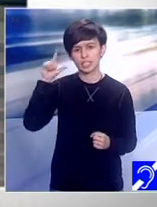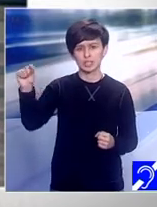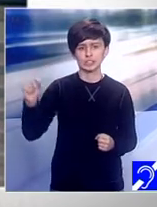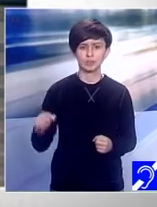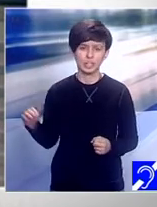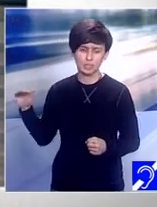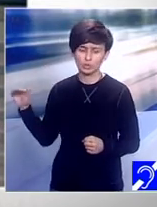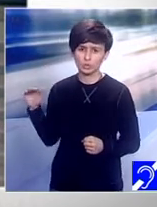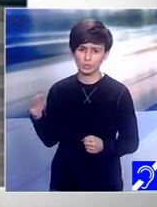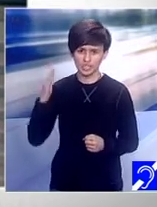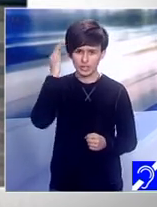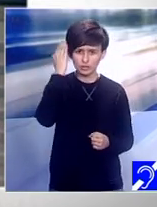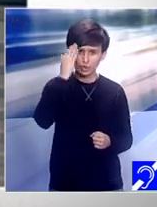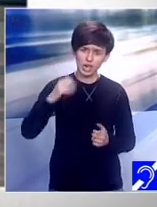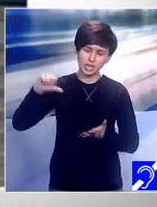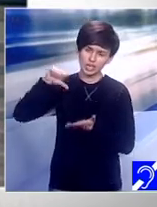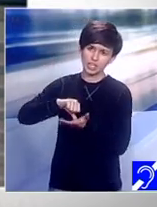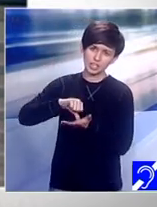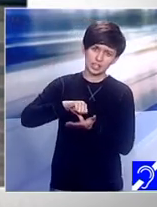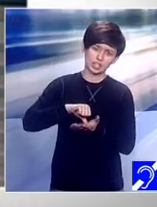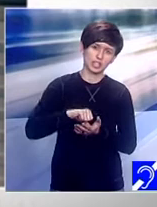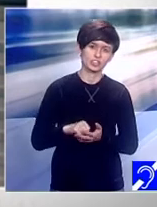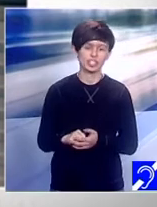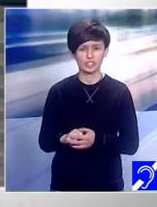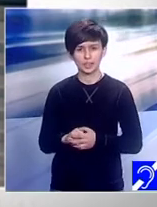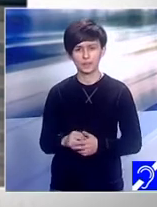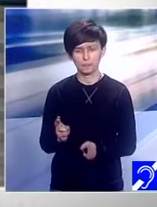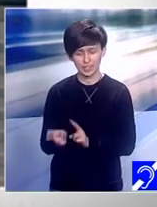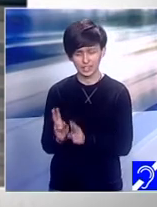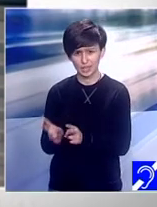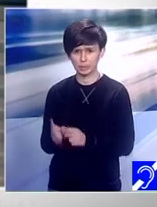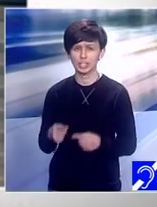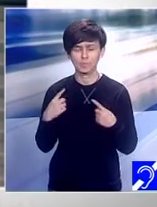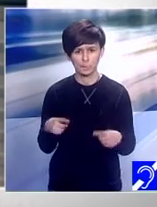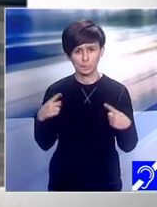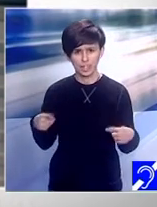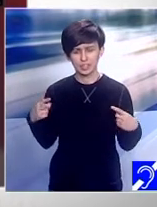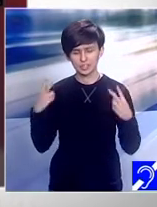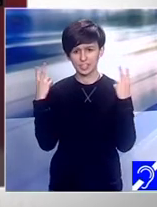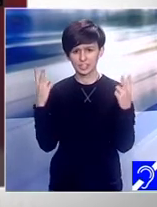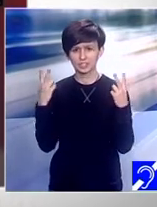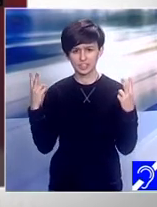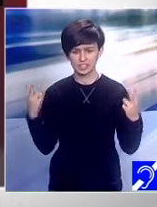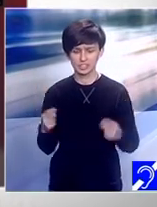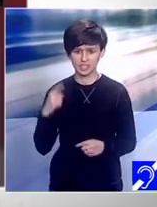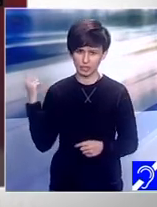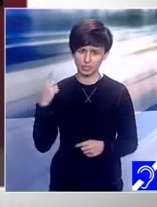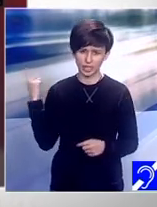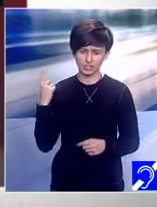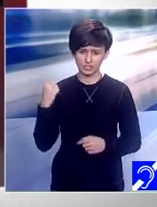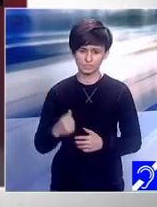centre de terapie, la diverse vizite în orașe. Cum să vă zic? E greu, știți?